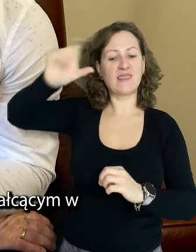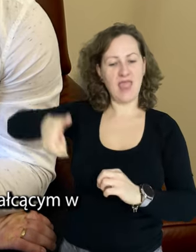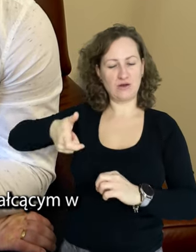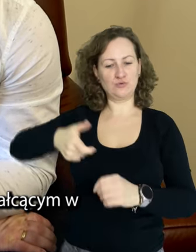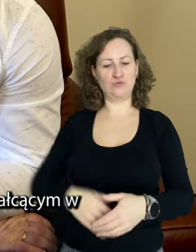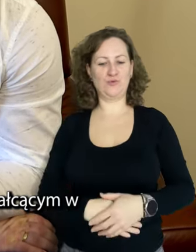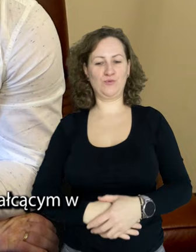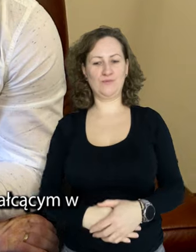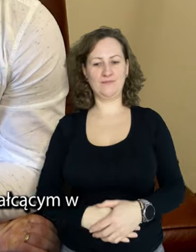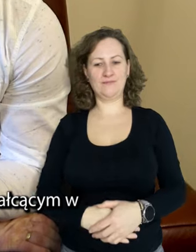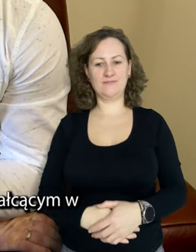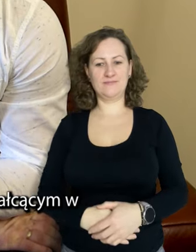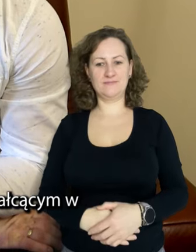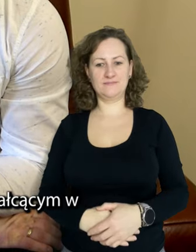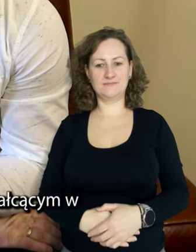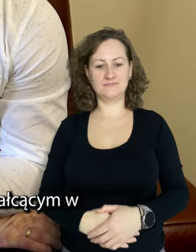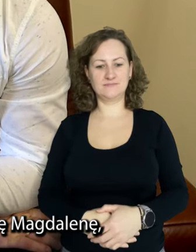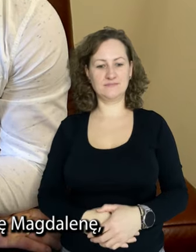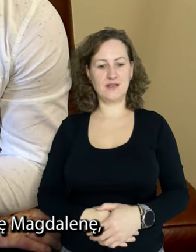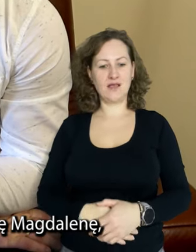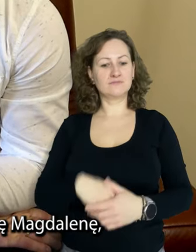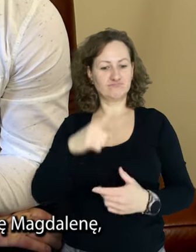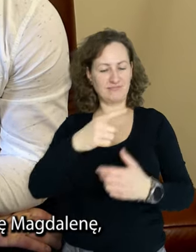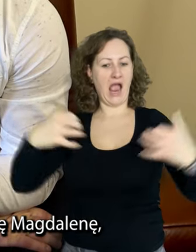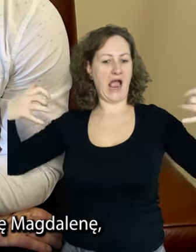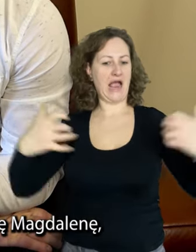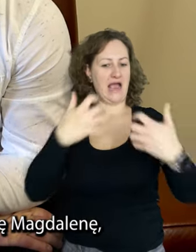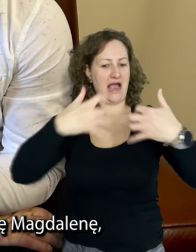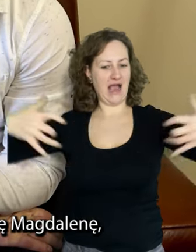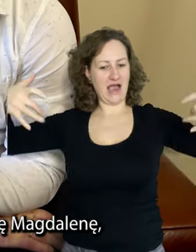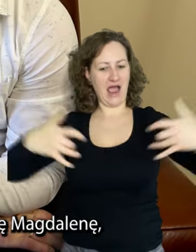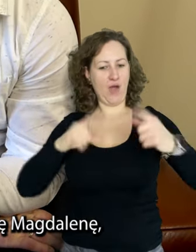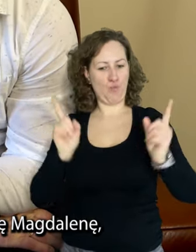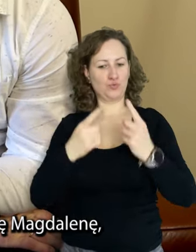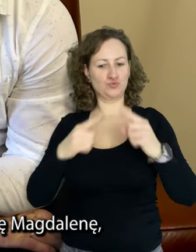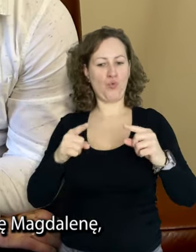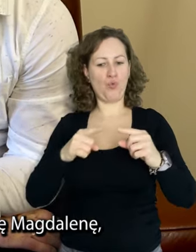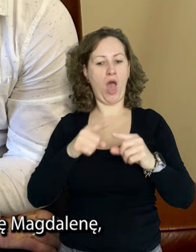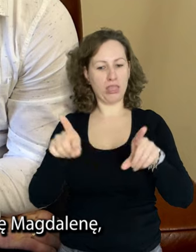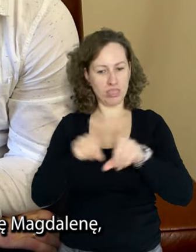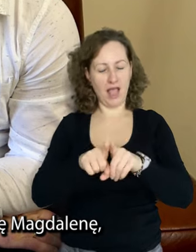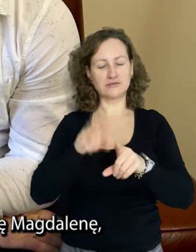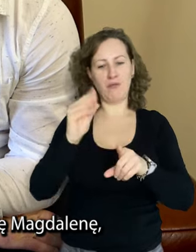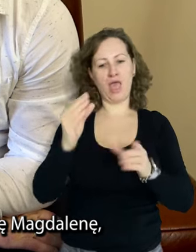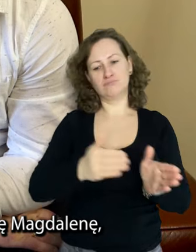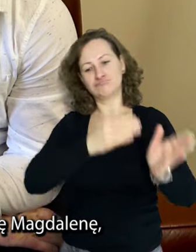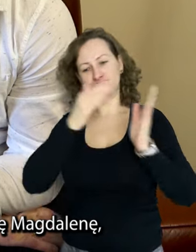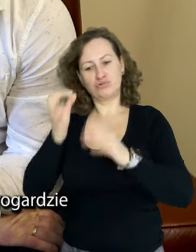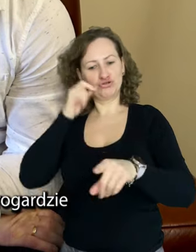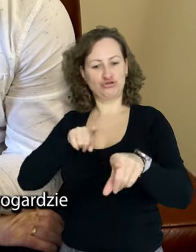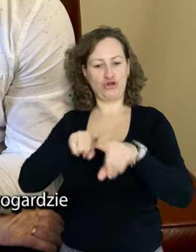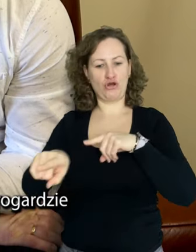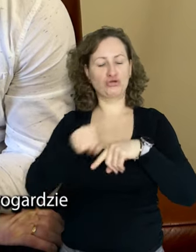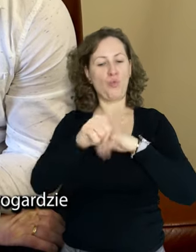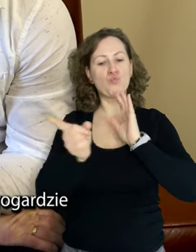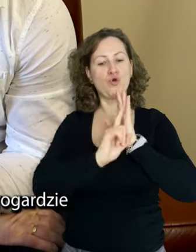Gdańsku na ulicy Gnilnej, gra na akordeonie guzikowym. No i posiada też jedną siostrę Magdalenę,